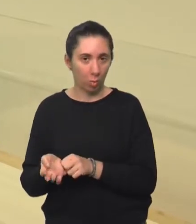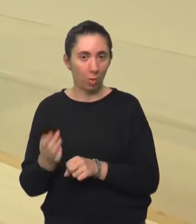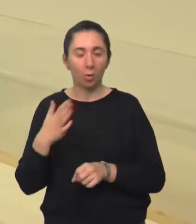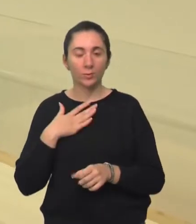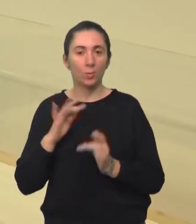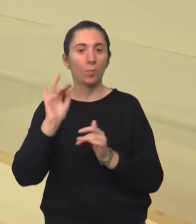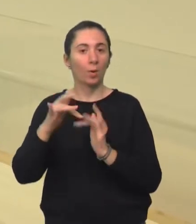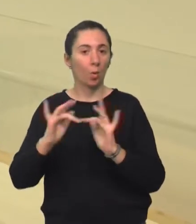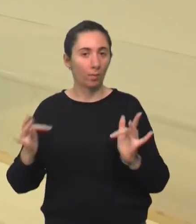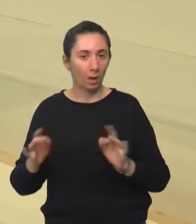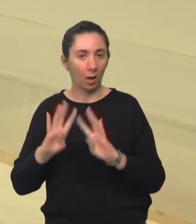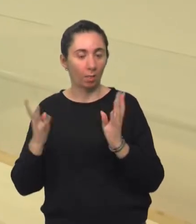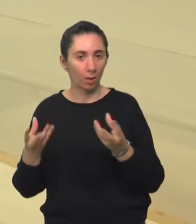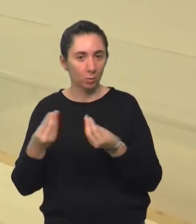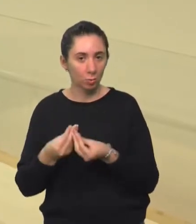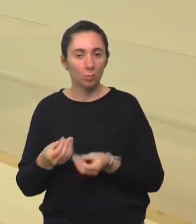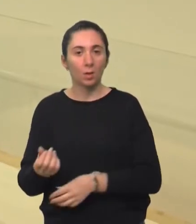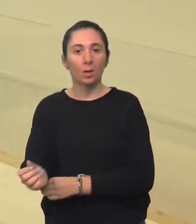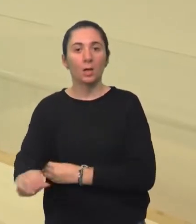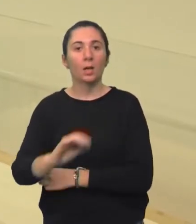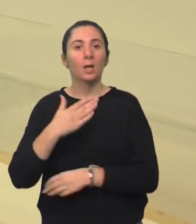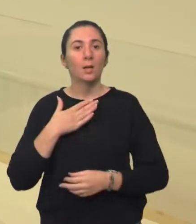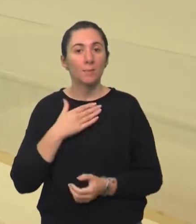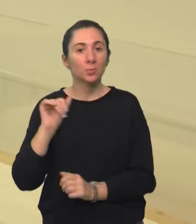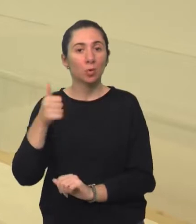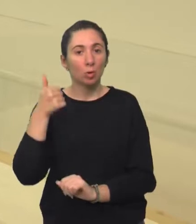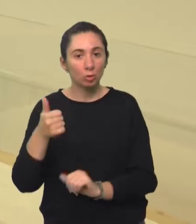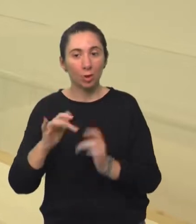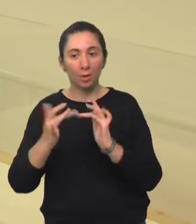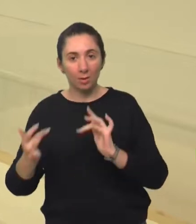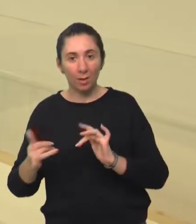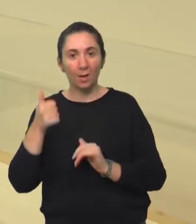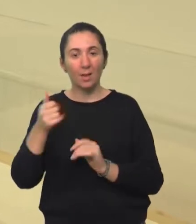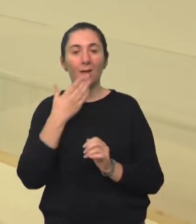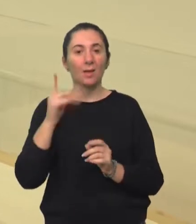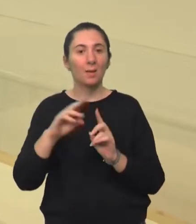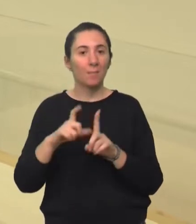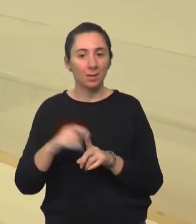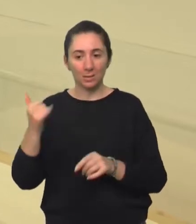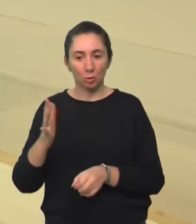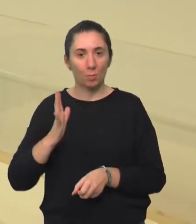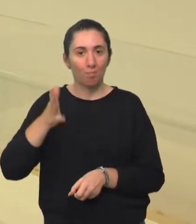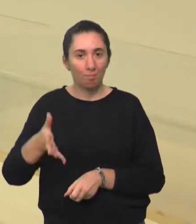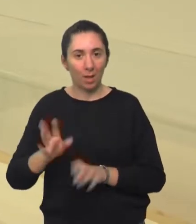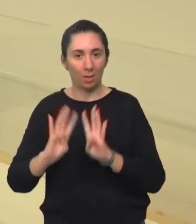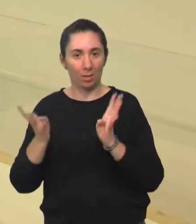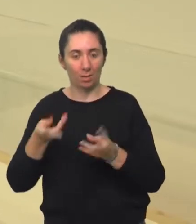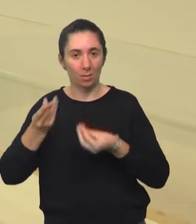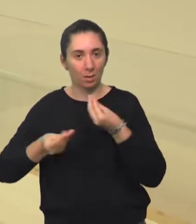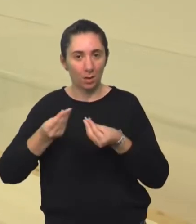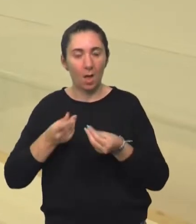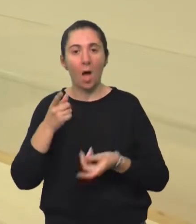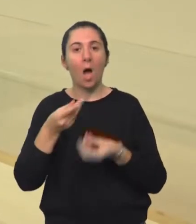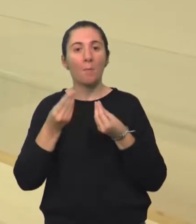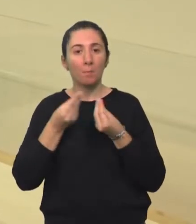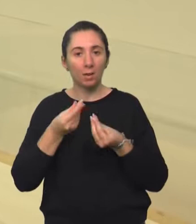imali online skup, tada smo imali još jedan online, jedan hibridni i sada će biti peti skup skoro. A